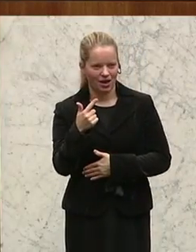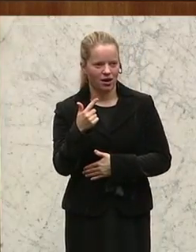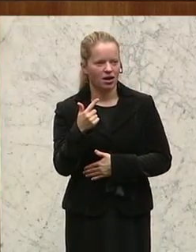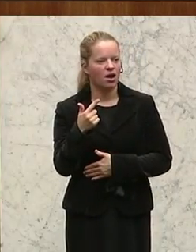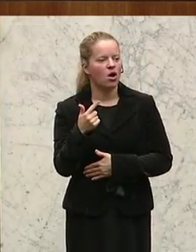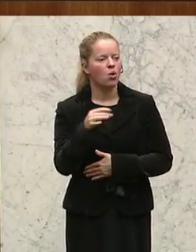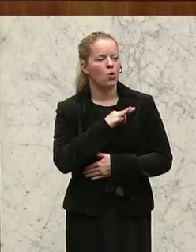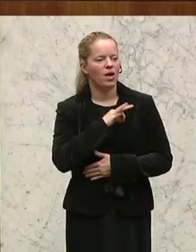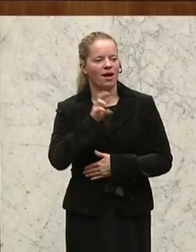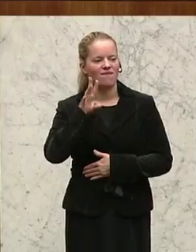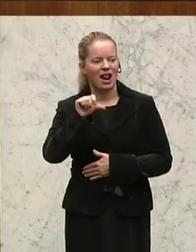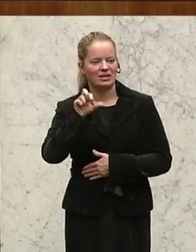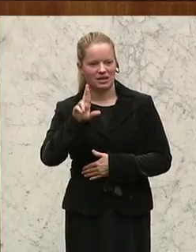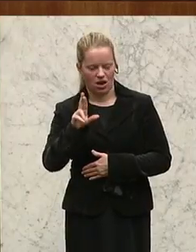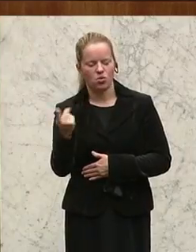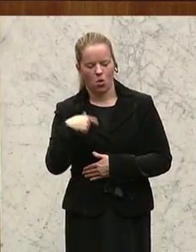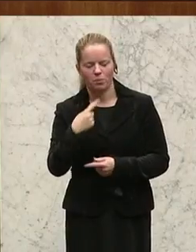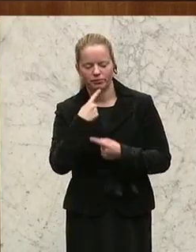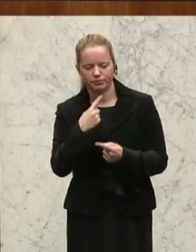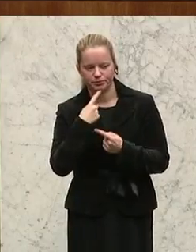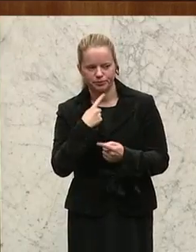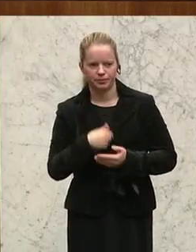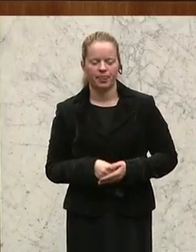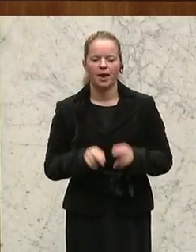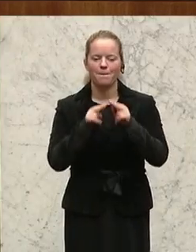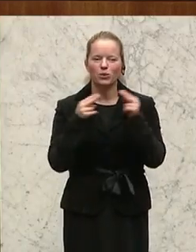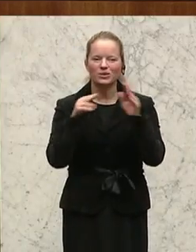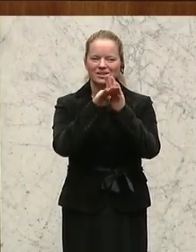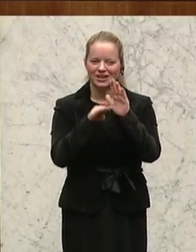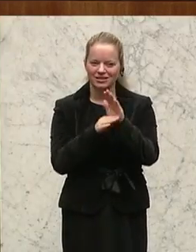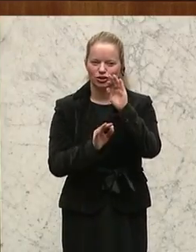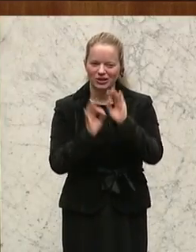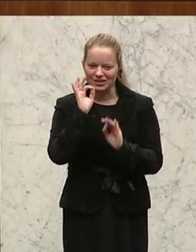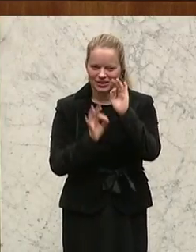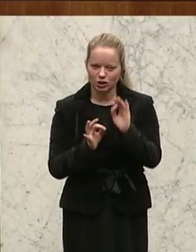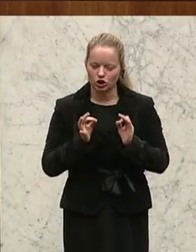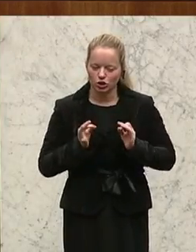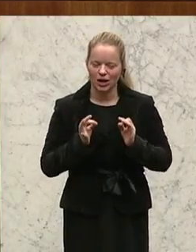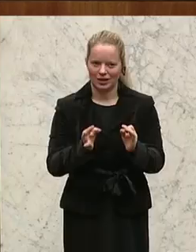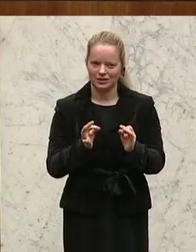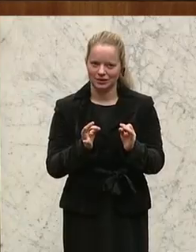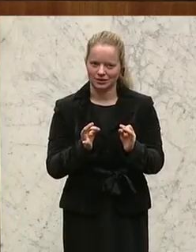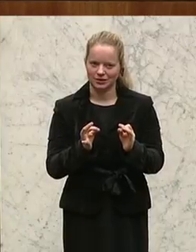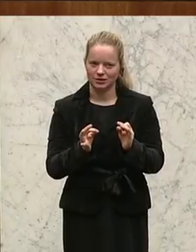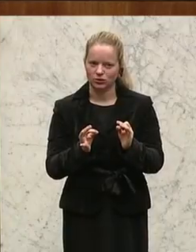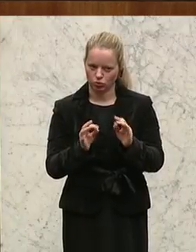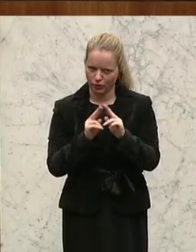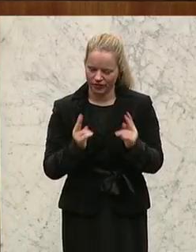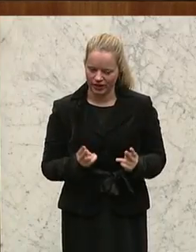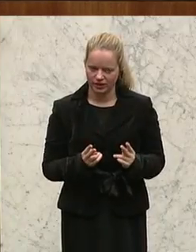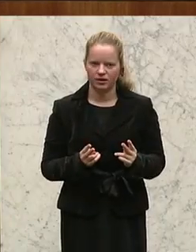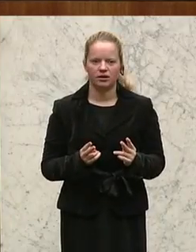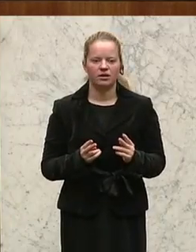Bundesstraßengesetz. Ich komme zum Thema Bundesgesetz über die Statistik zu Straßenverkehrsunfällen mit